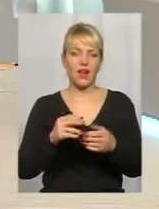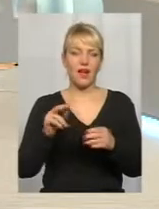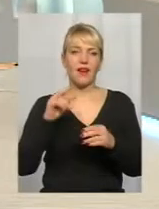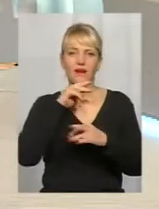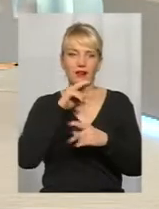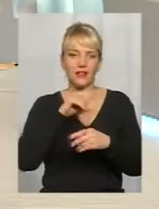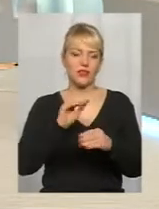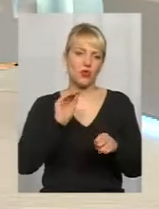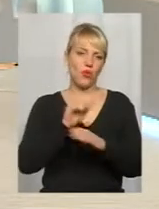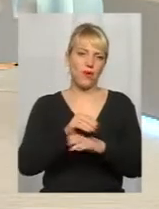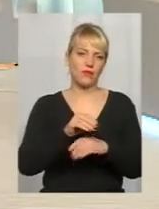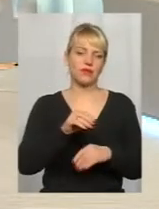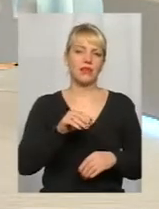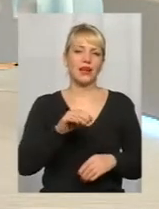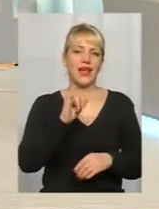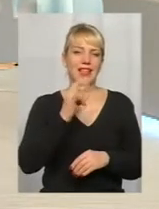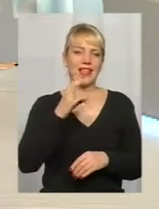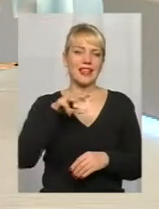например, масон. Я поняла.